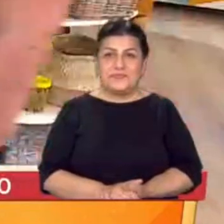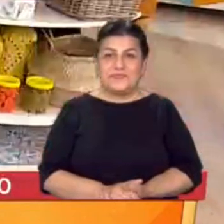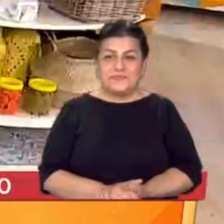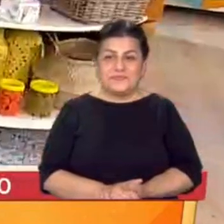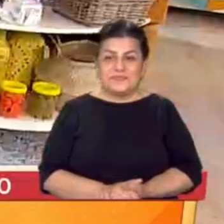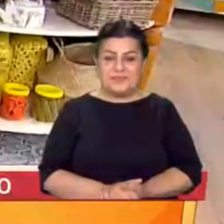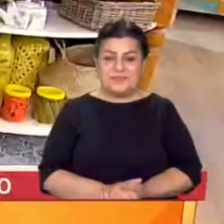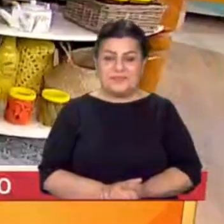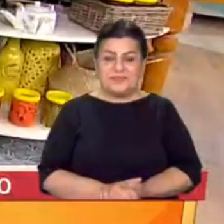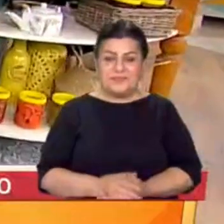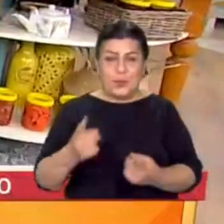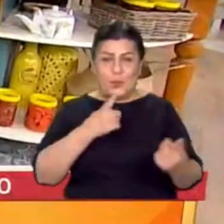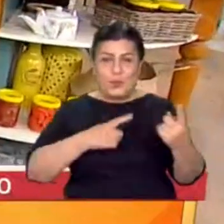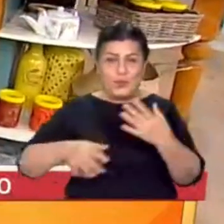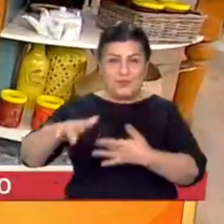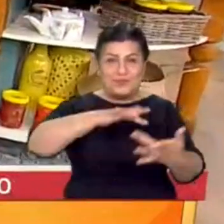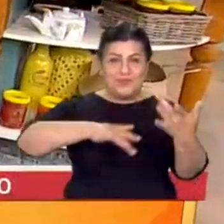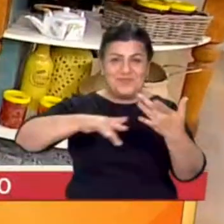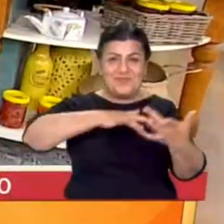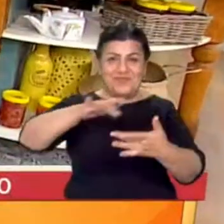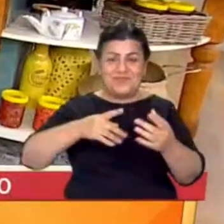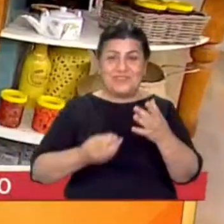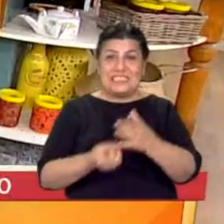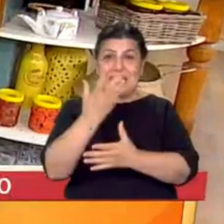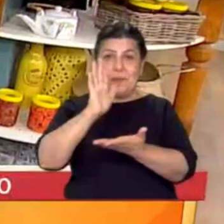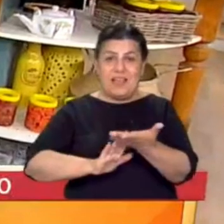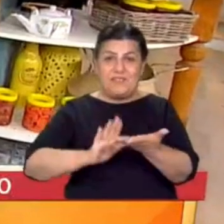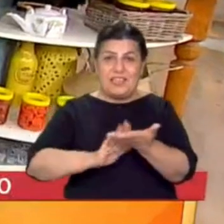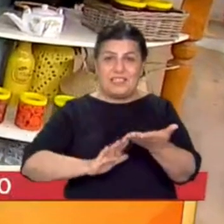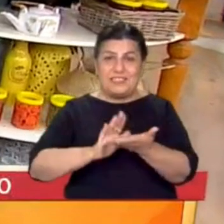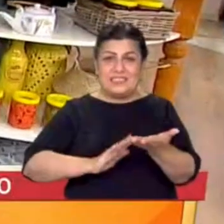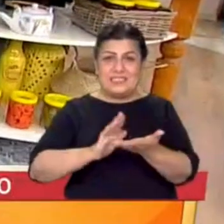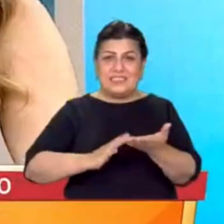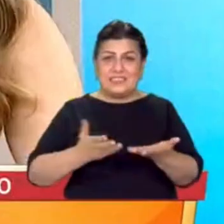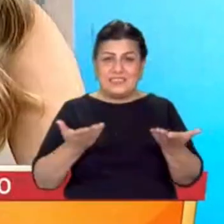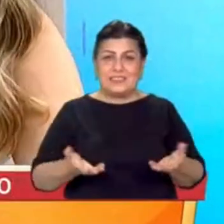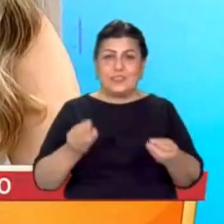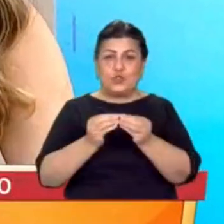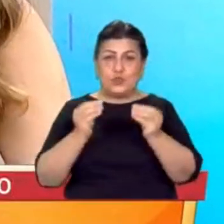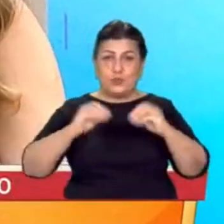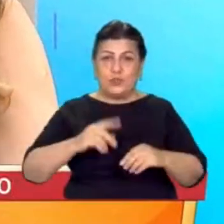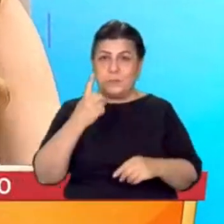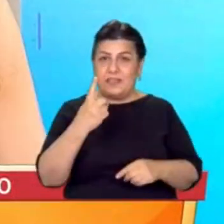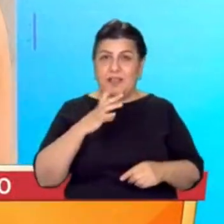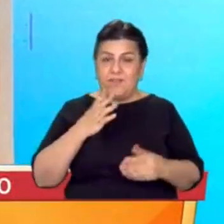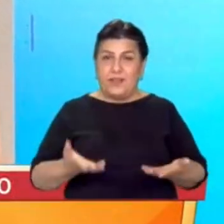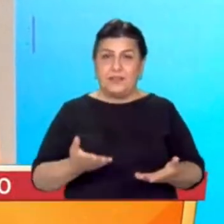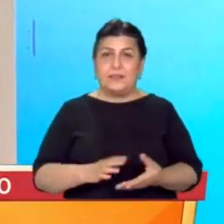Bak, bir türlü olmayacak bu iş. Aynen. Sabah kahvaltısında örnek verecek olsak mesela yumurtamız var bir tane.